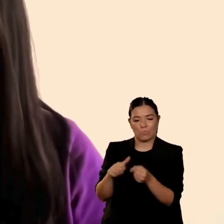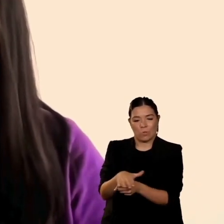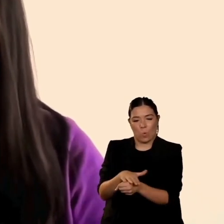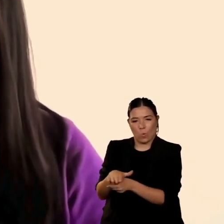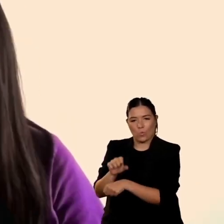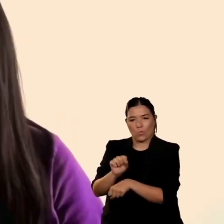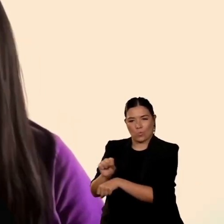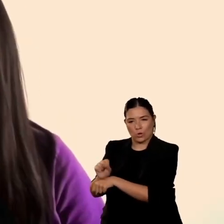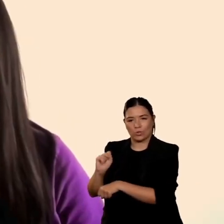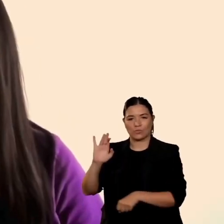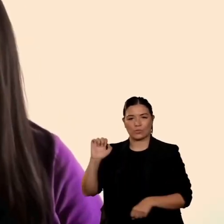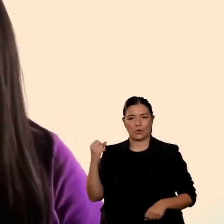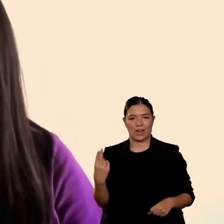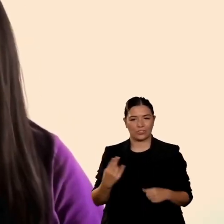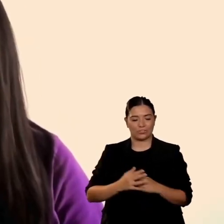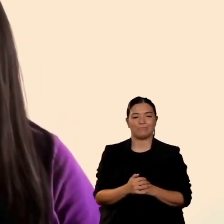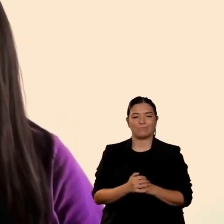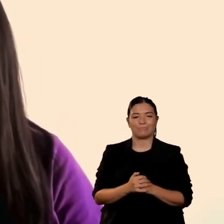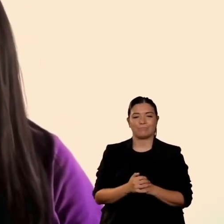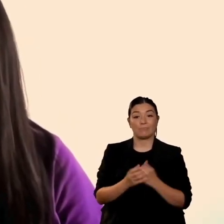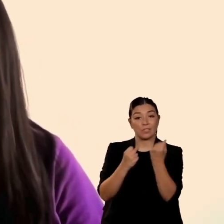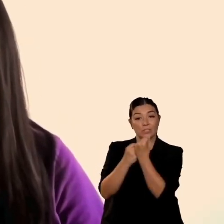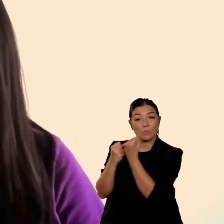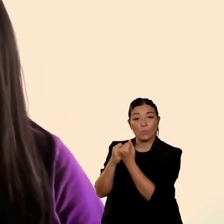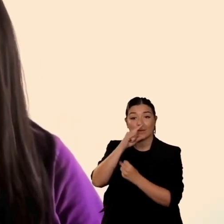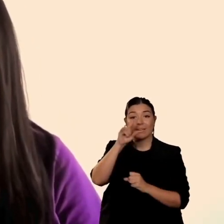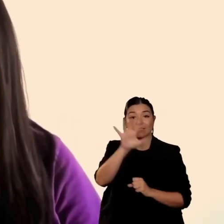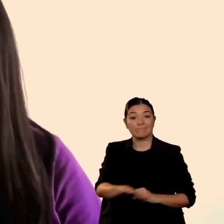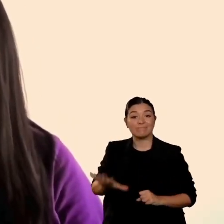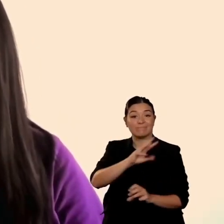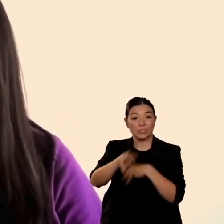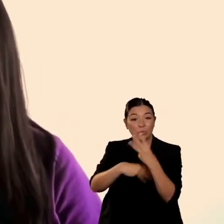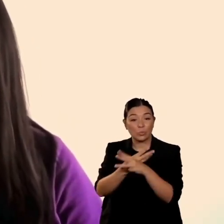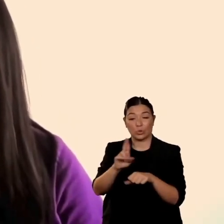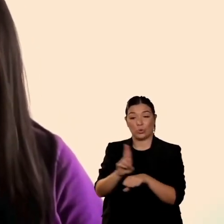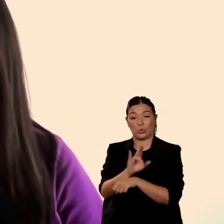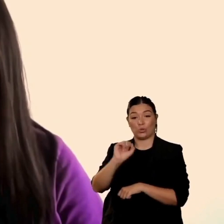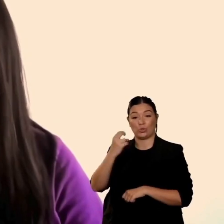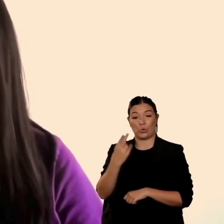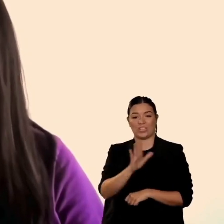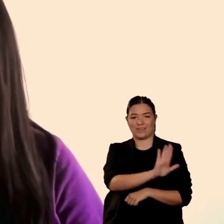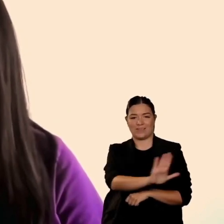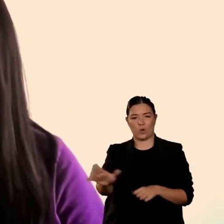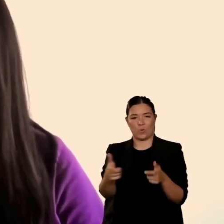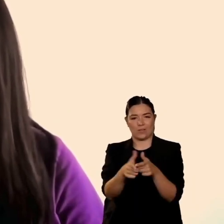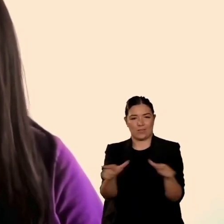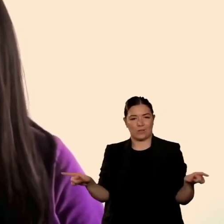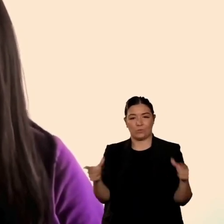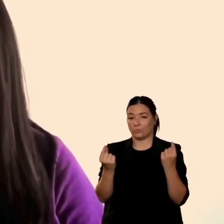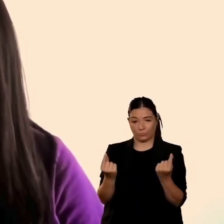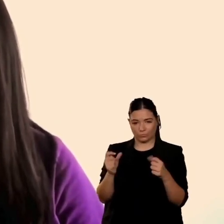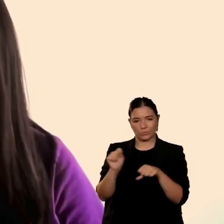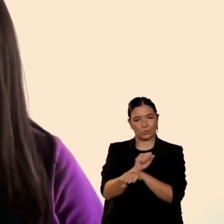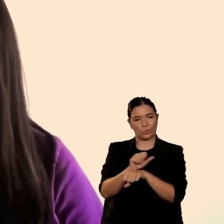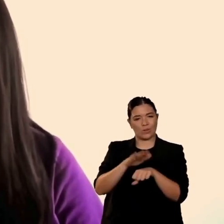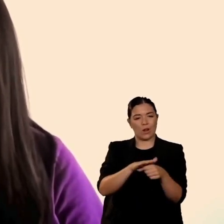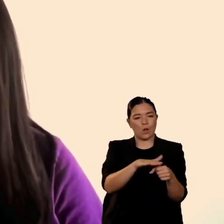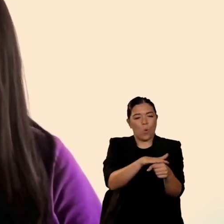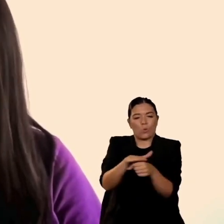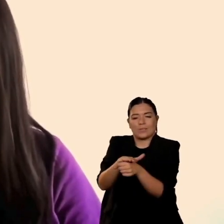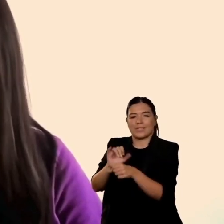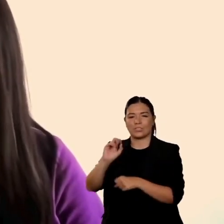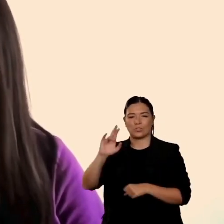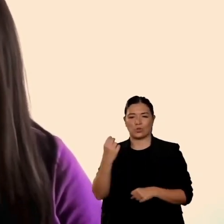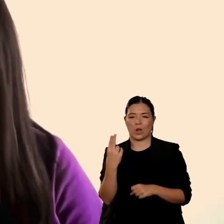dal lancio di scratch 3.0 nel 2019 siamo cresciuti da 50 lingue a 74